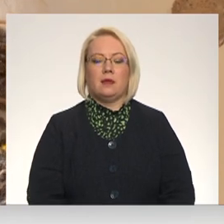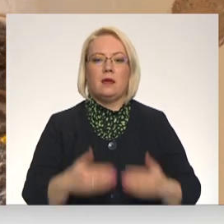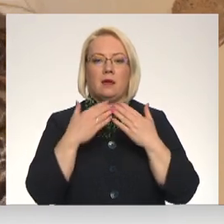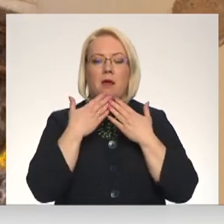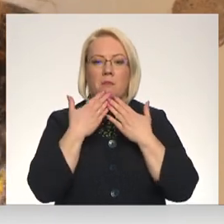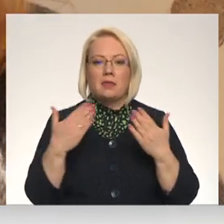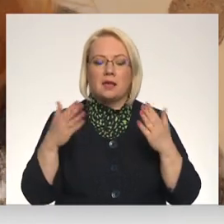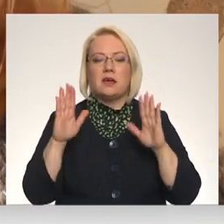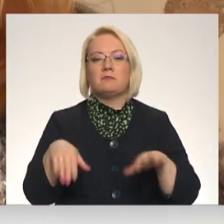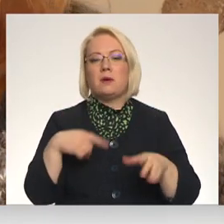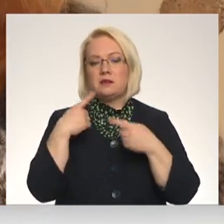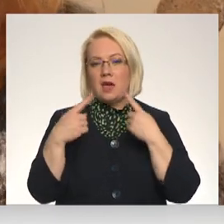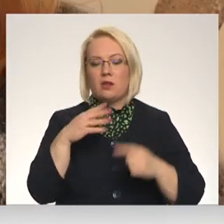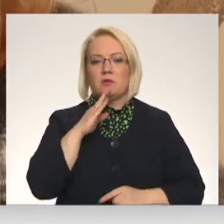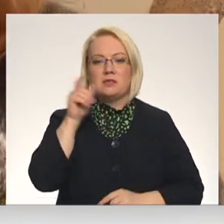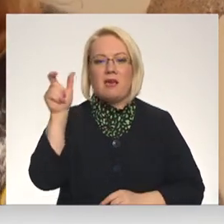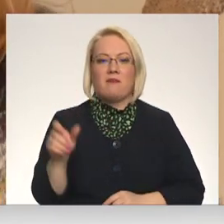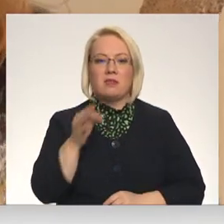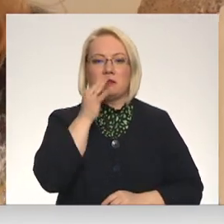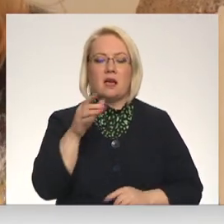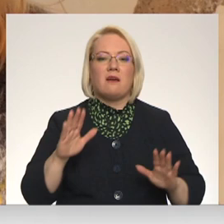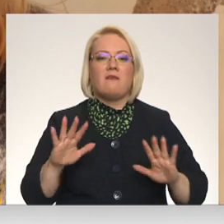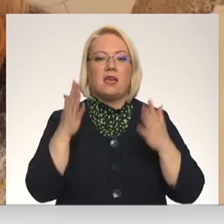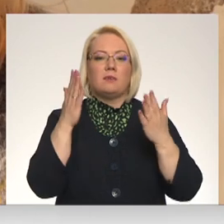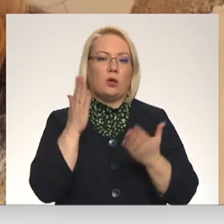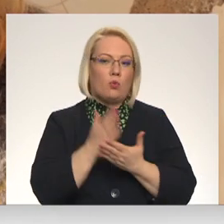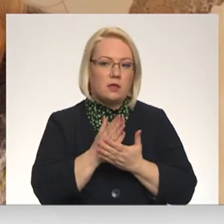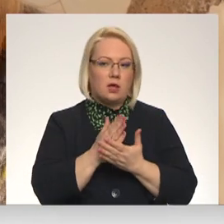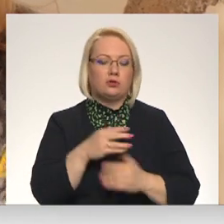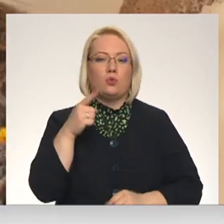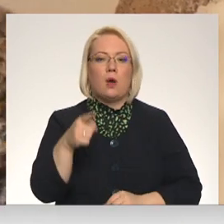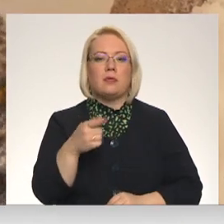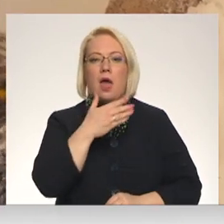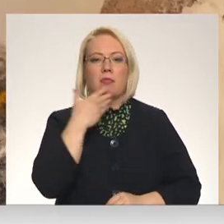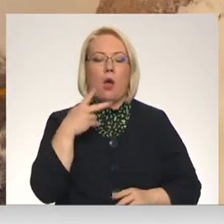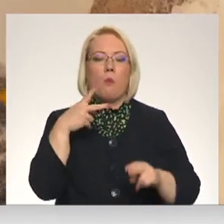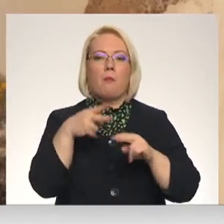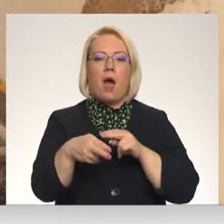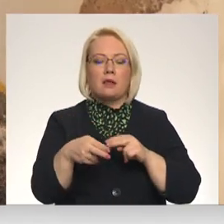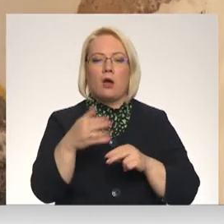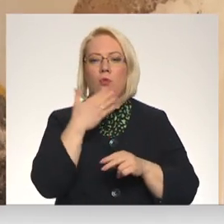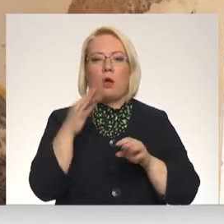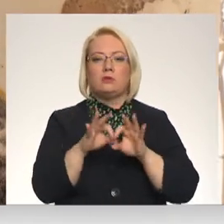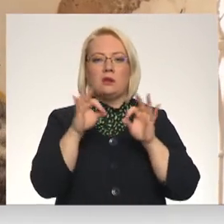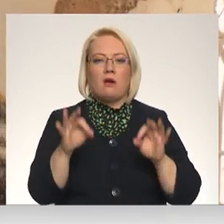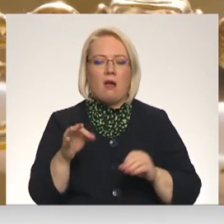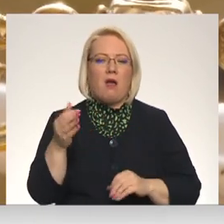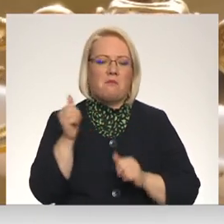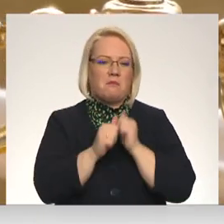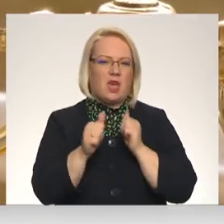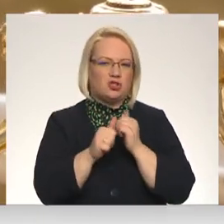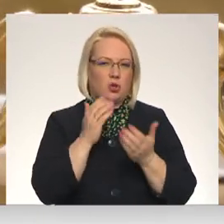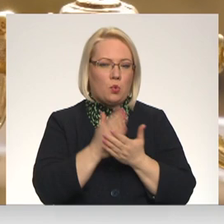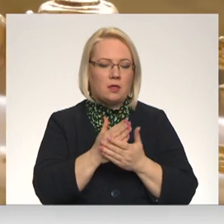Pateikusies par sarunu, Kristīna to atzīmē kā veiksmīgi notikušu, jo tā nav pārtraukta, pat nesākusies, kā noticis bieži.